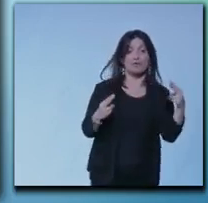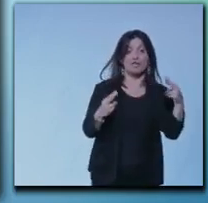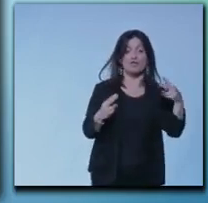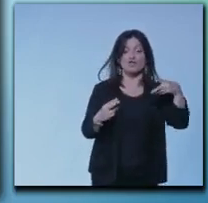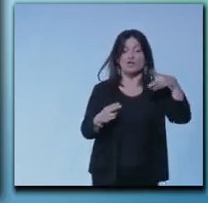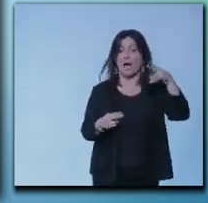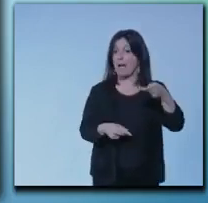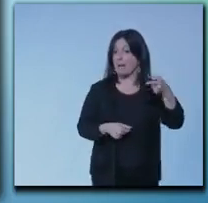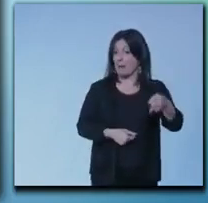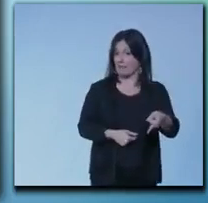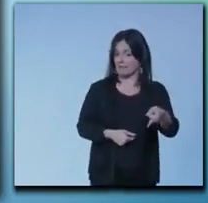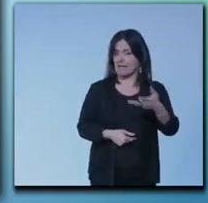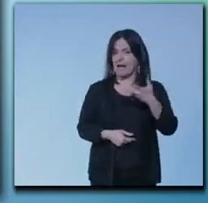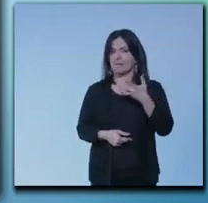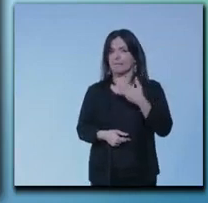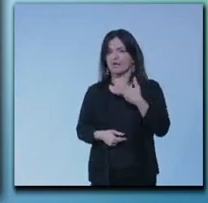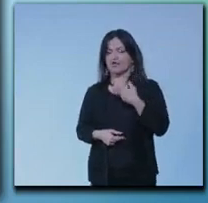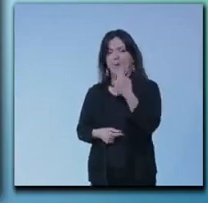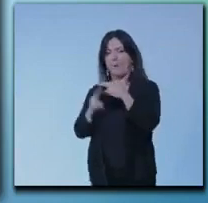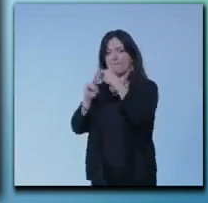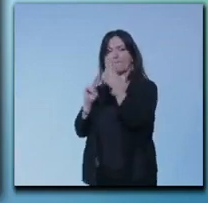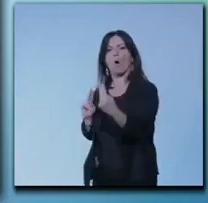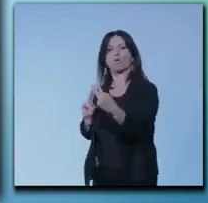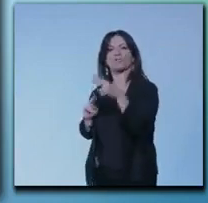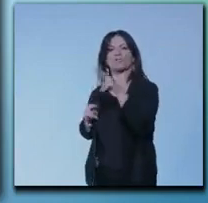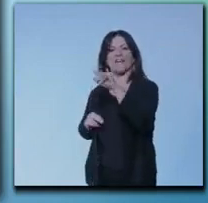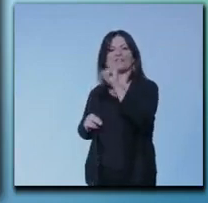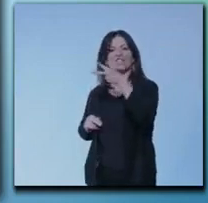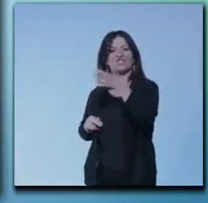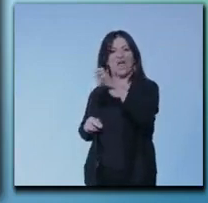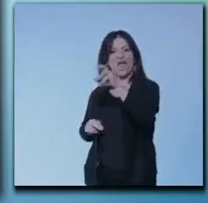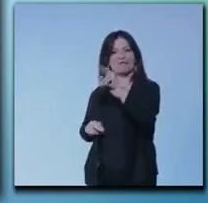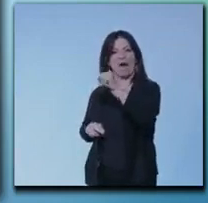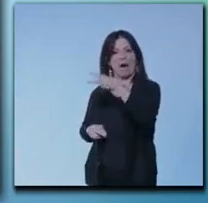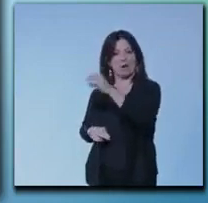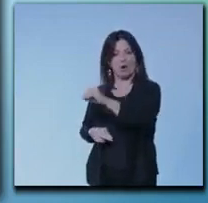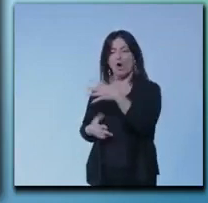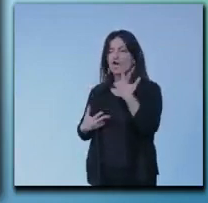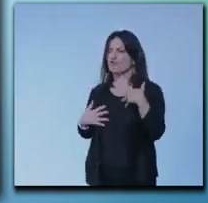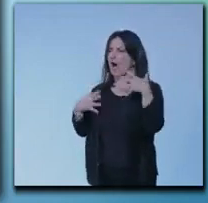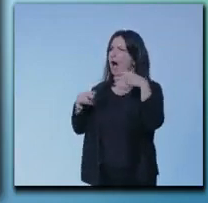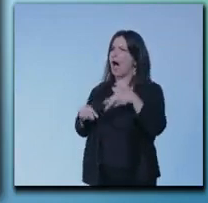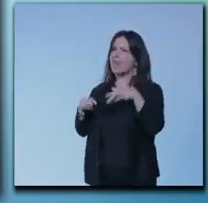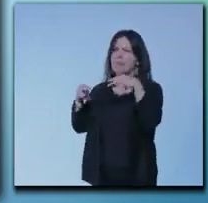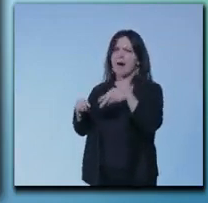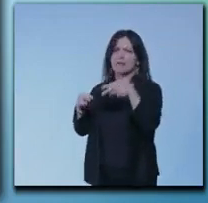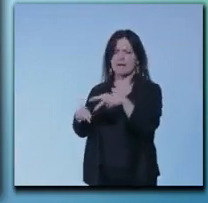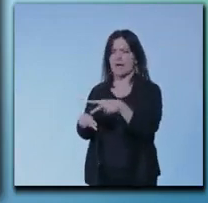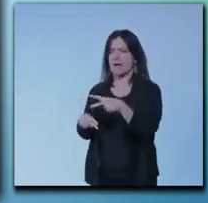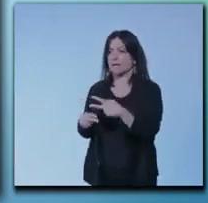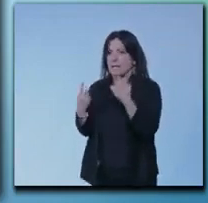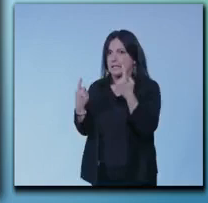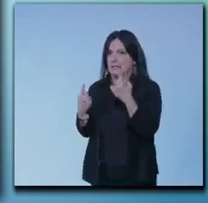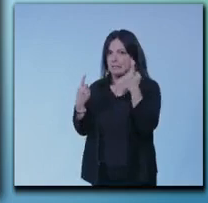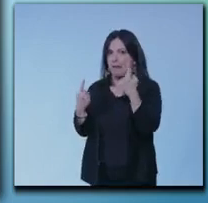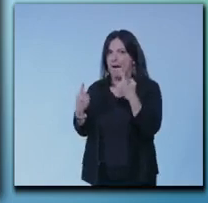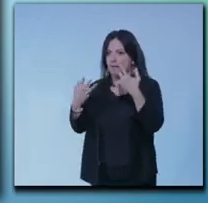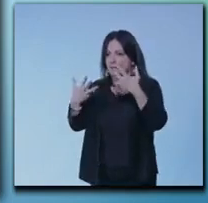Vigevano Malpensa e un ponte a Vigevano che aspettano da qualche decennio di veder la luce,